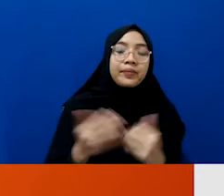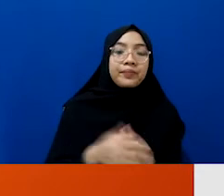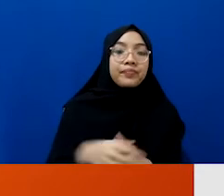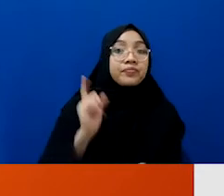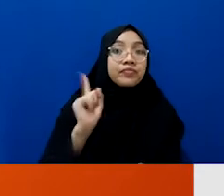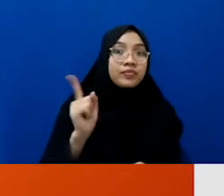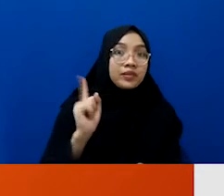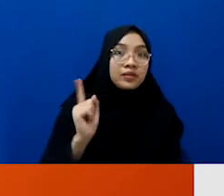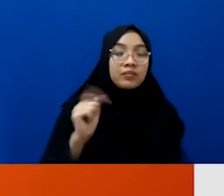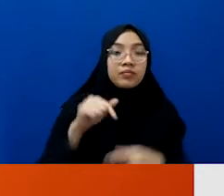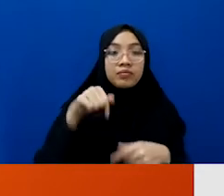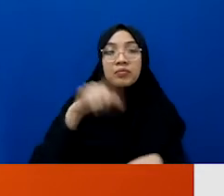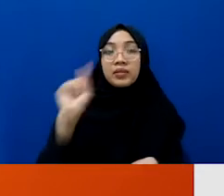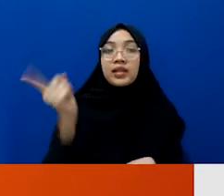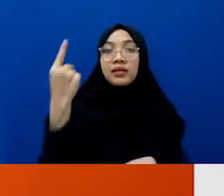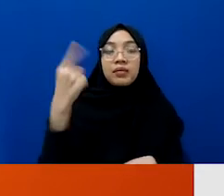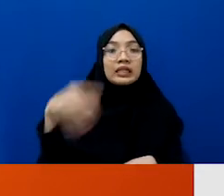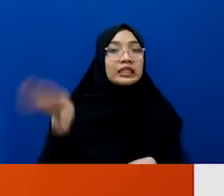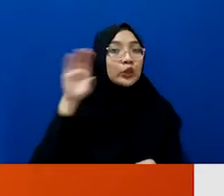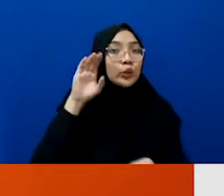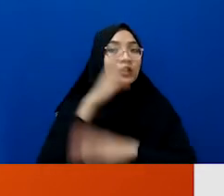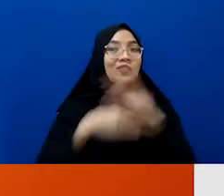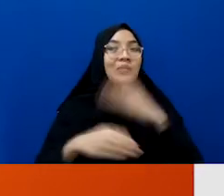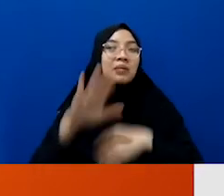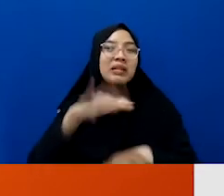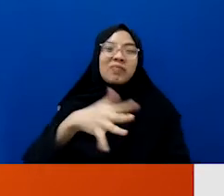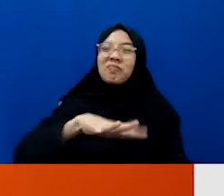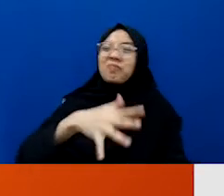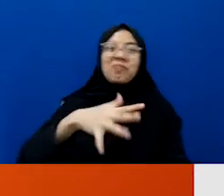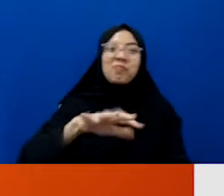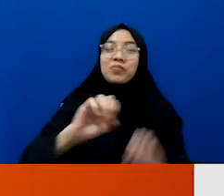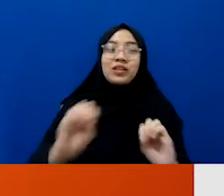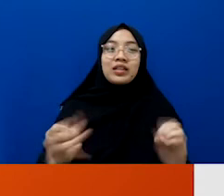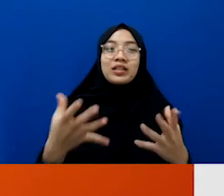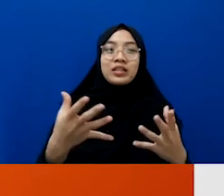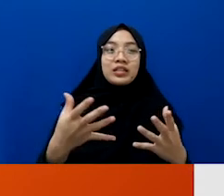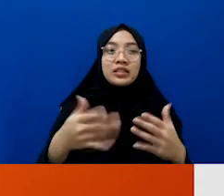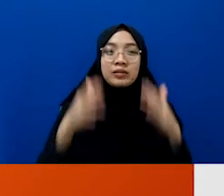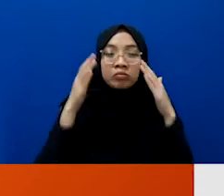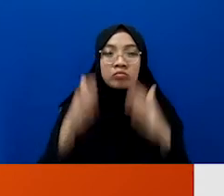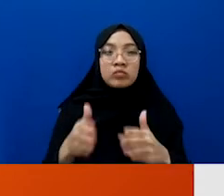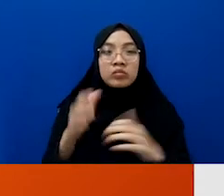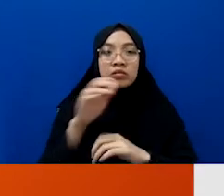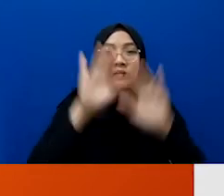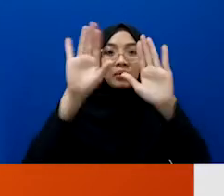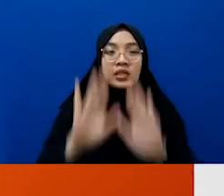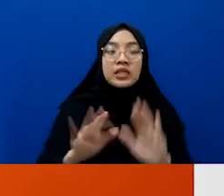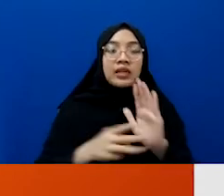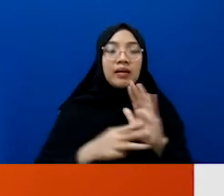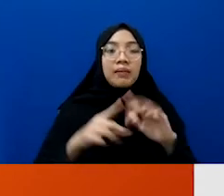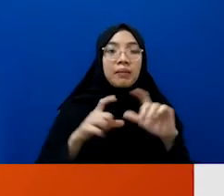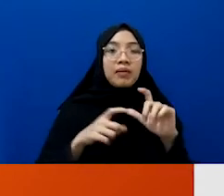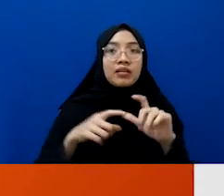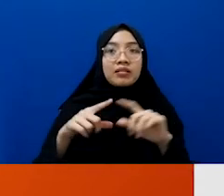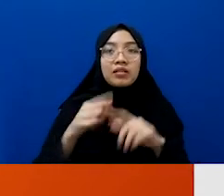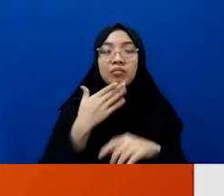yang pertama isu defable ini jarang menjadi isu konsen di media-media masa mainstream